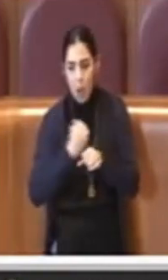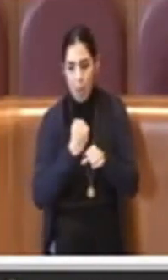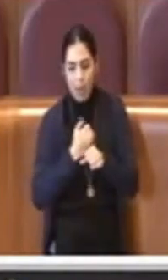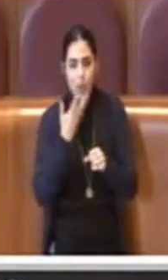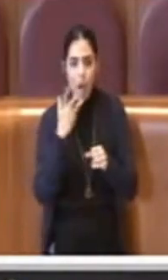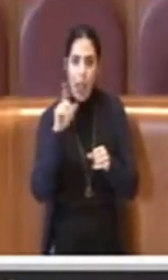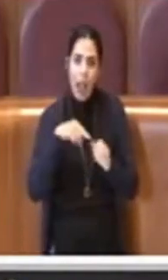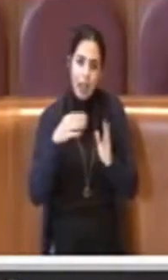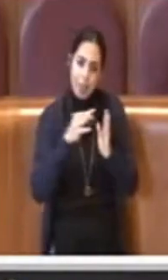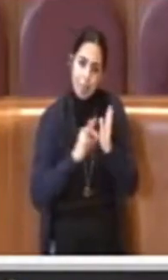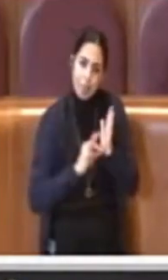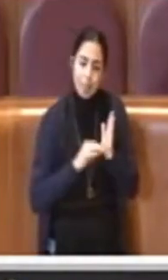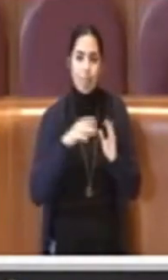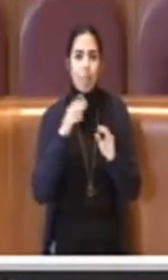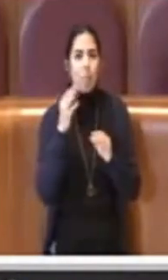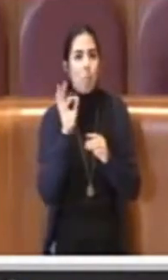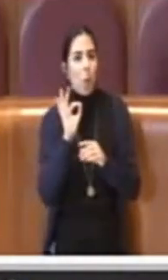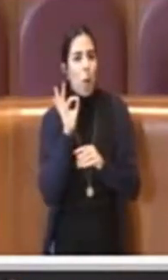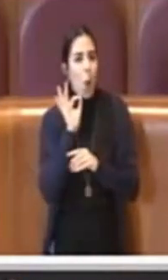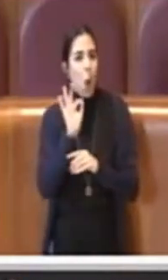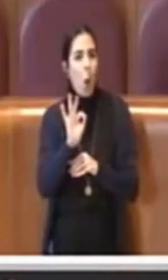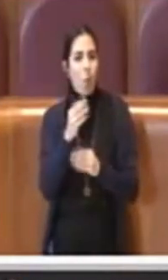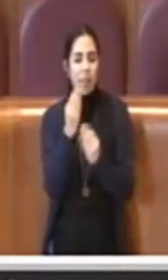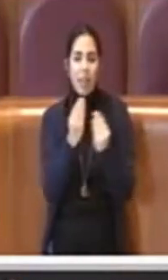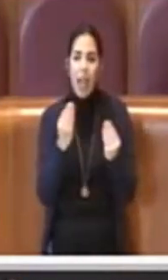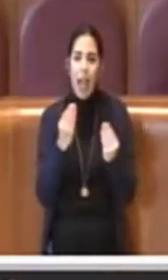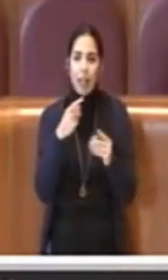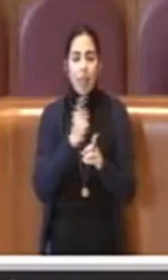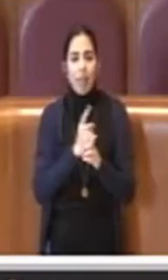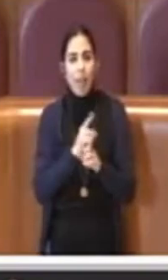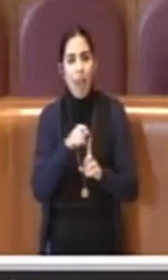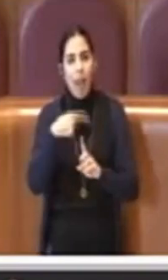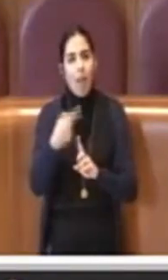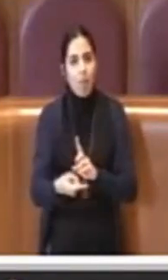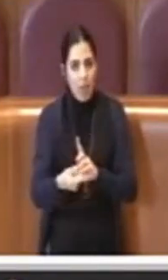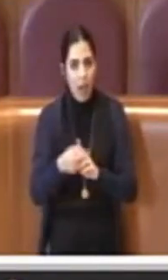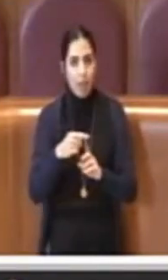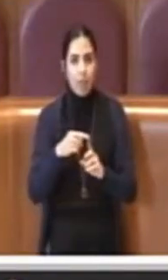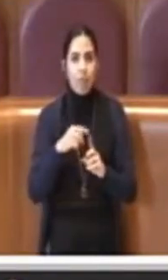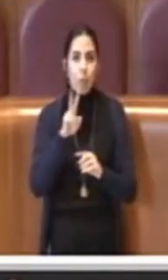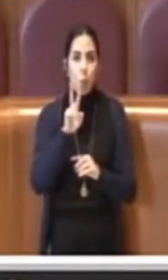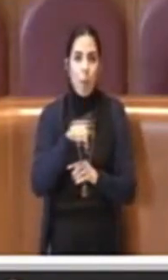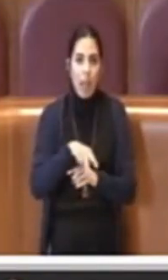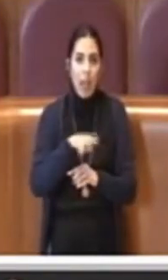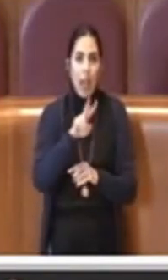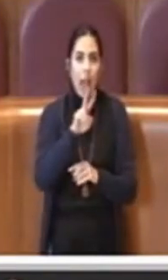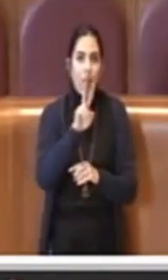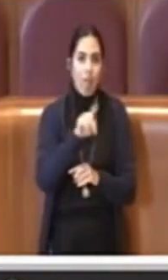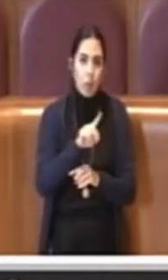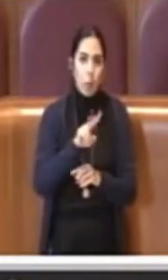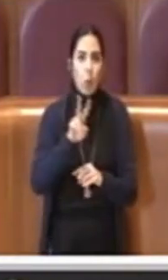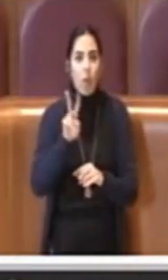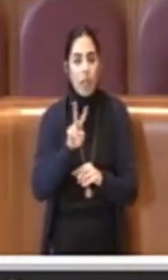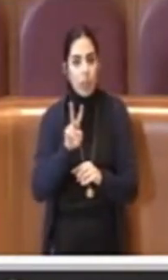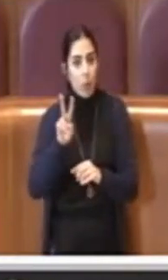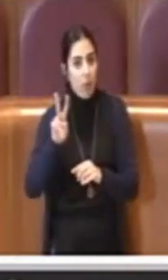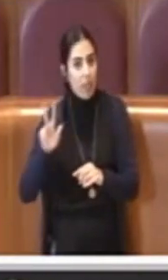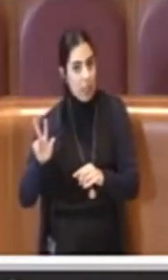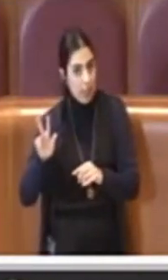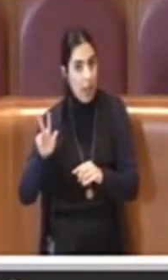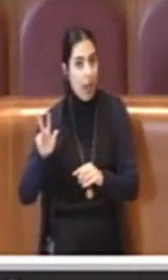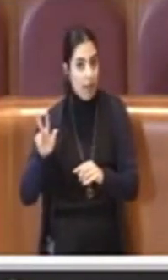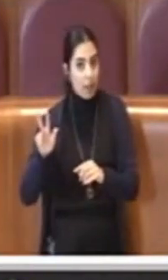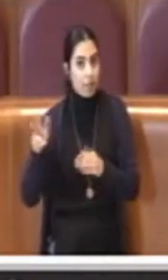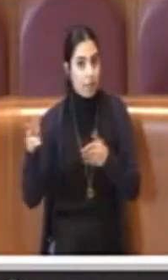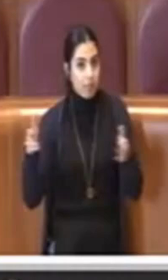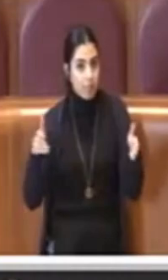indirizzi su quella che è l'attività che l'ente dovrà mettere in campo nel 2021-2023 e infatti c'era